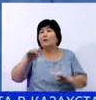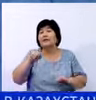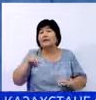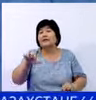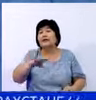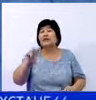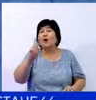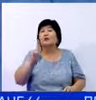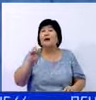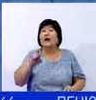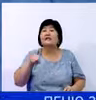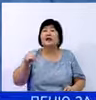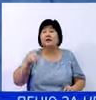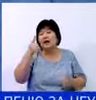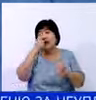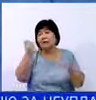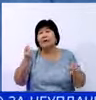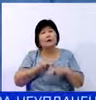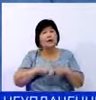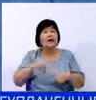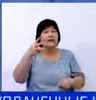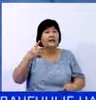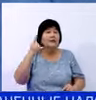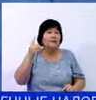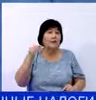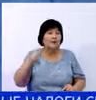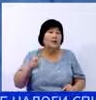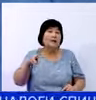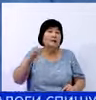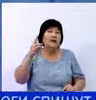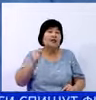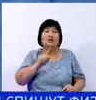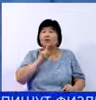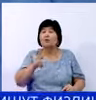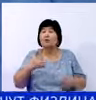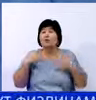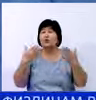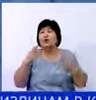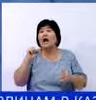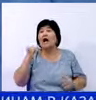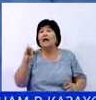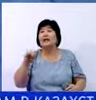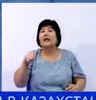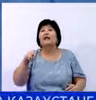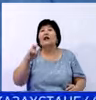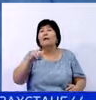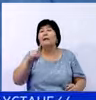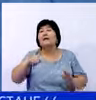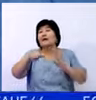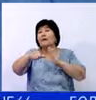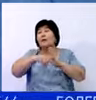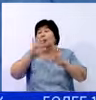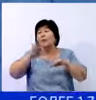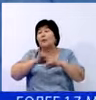Мнаур-Эсбай Кажи Таганулла объявил о том, что 31 июля в мечетях не будут читать айт-намаз. Жертвоприношение будет